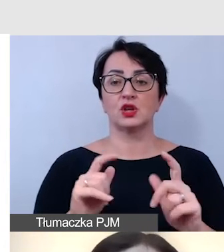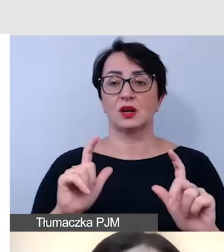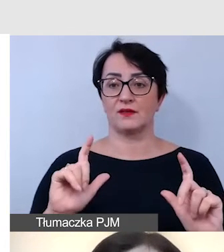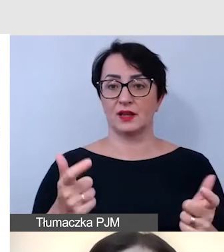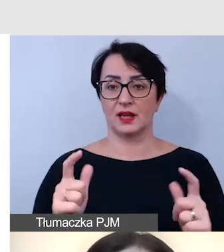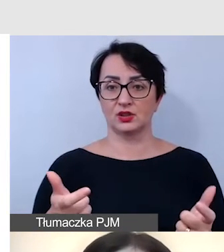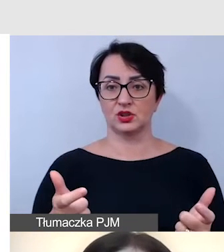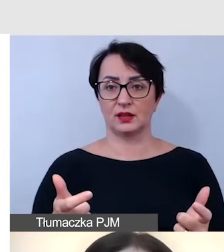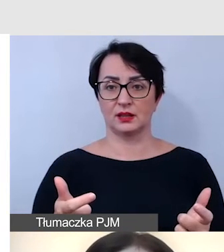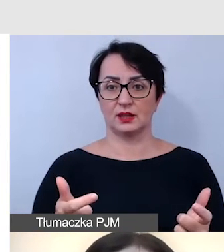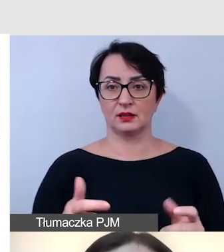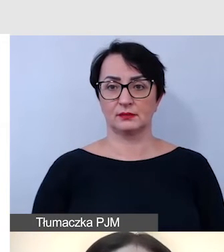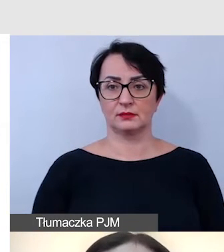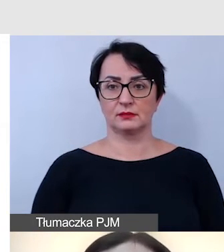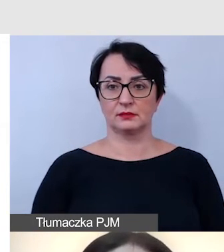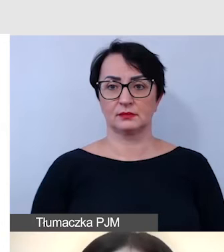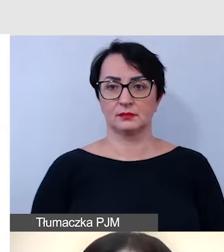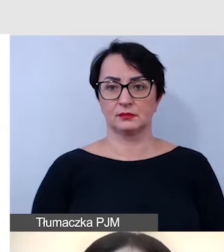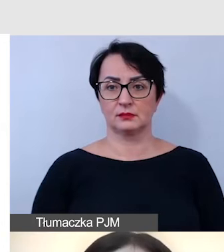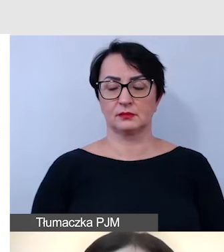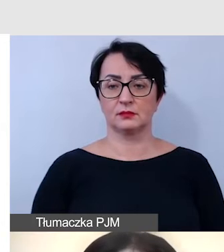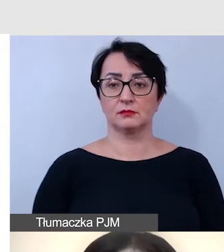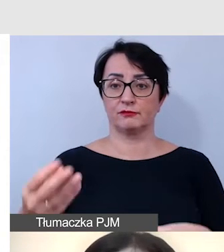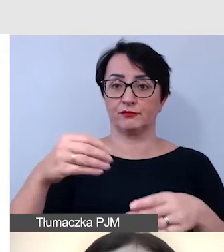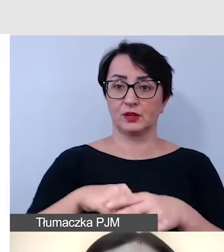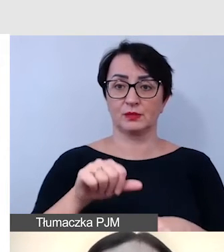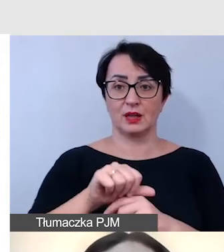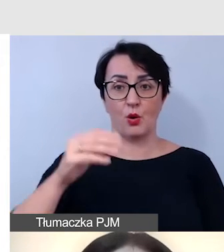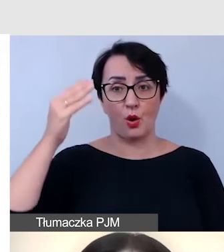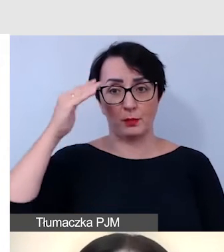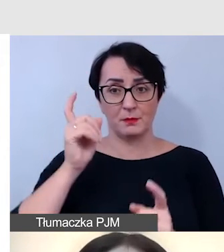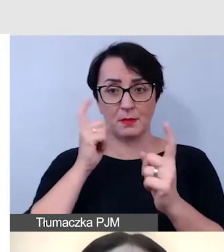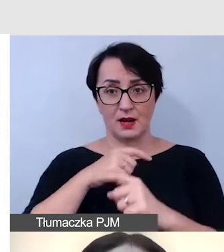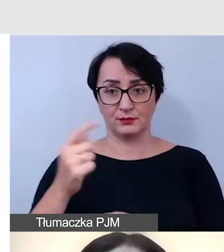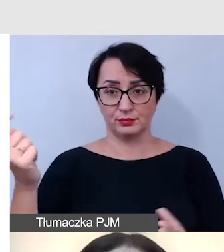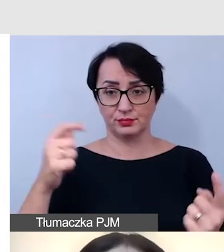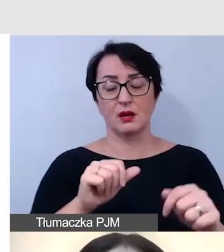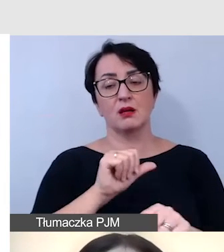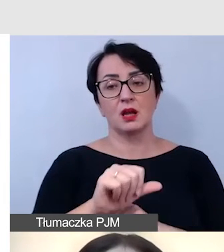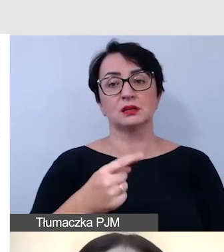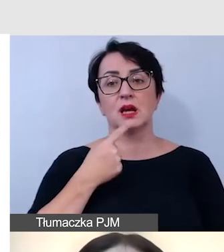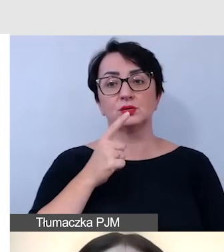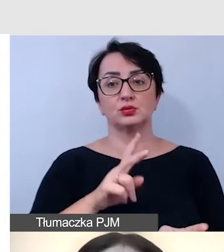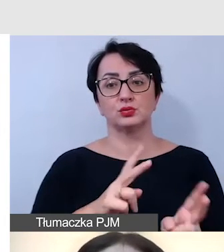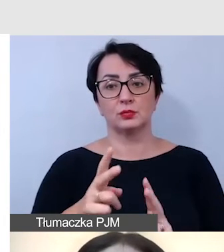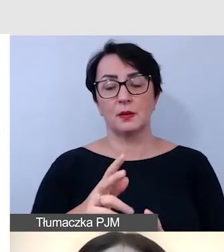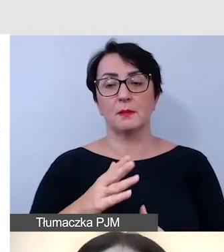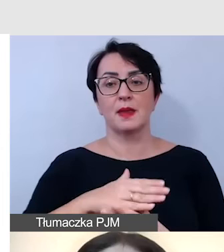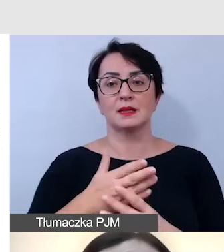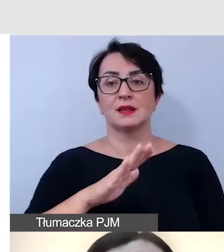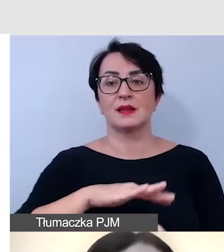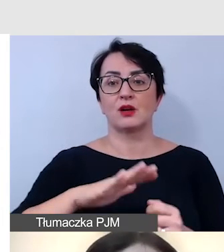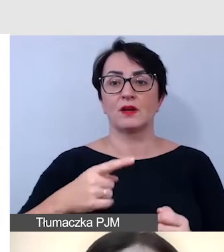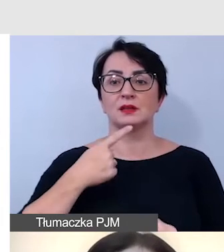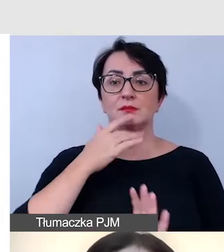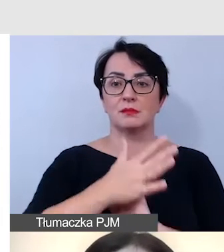uczestniczą obcokrajowcy, domyślnym językiem tłumaczenia jest międzynarodowy język